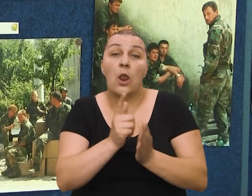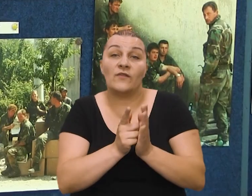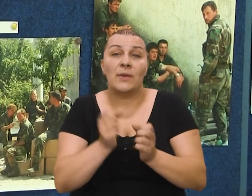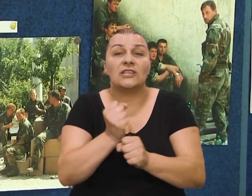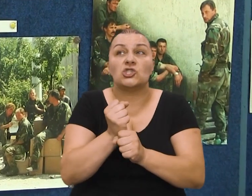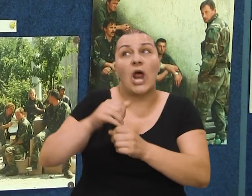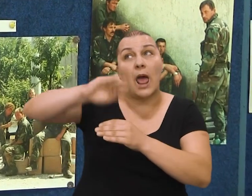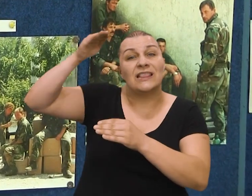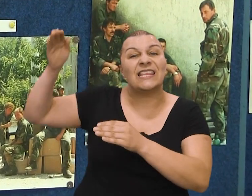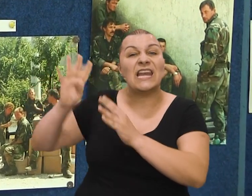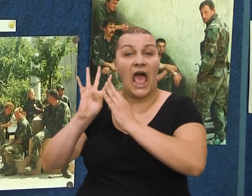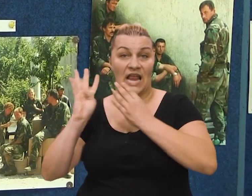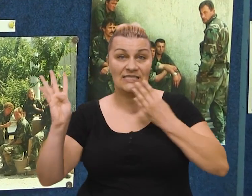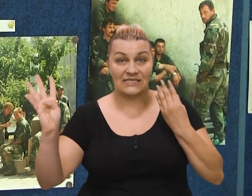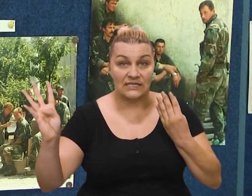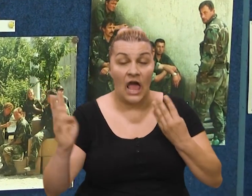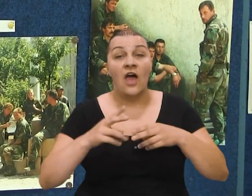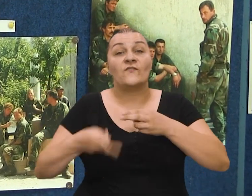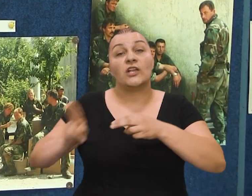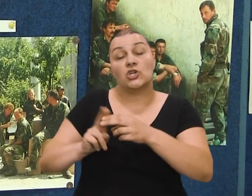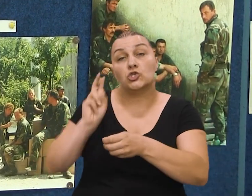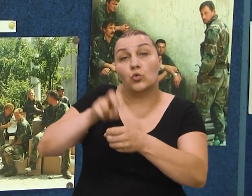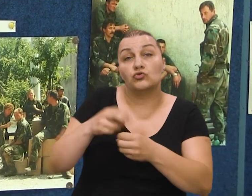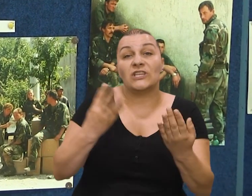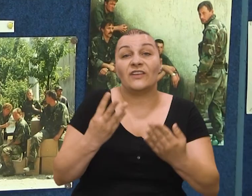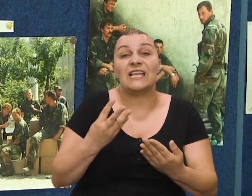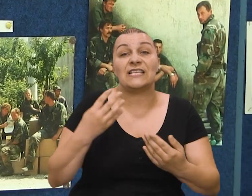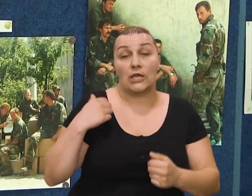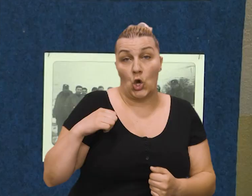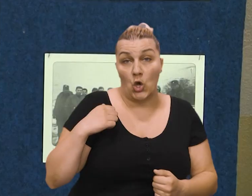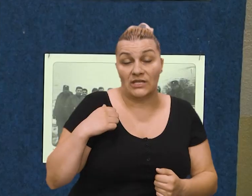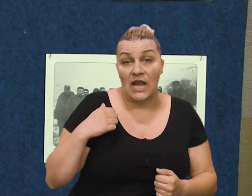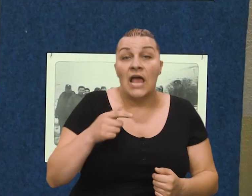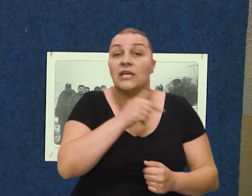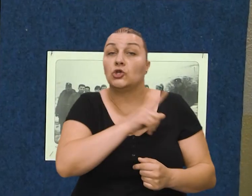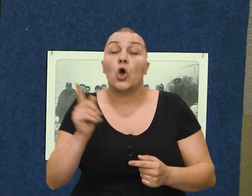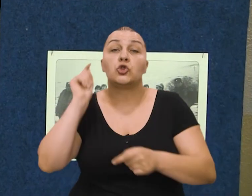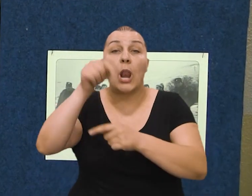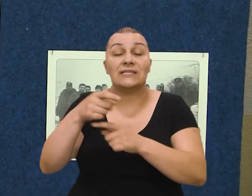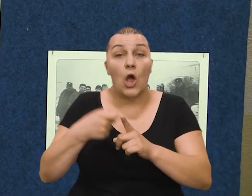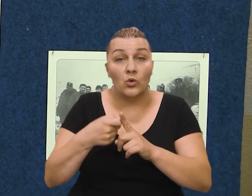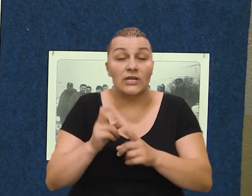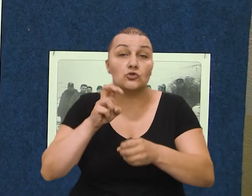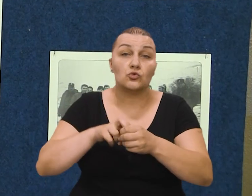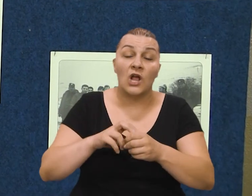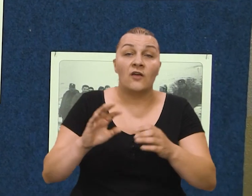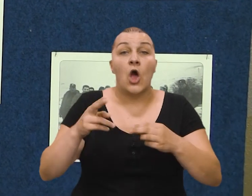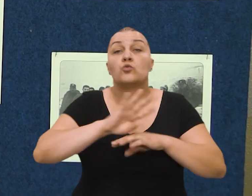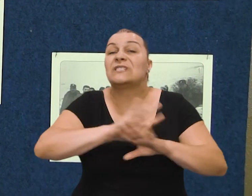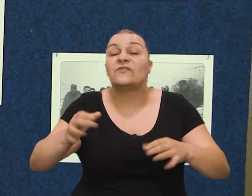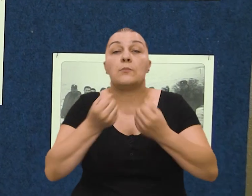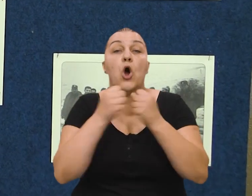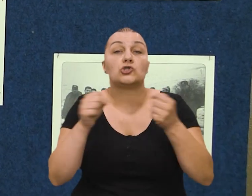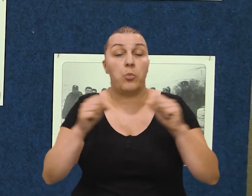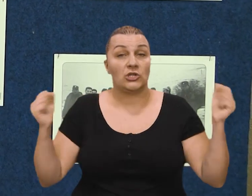držala je prvu crtu na dinari. Većina pripadnika bojne uključila se u rat 1990. godine i sve do dolazka u Knini Kijeva je sudjelovalo